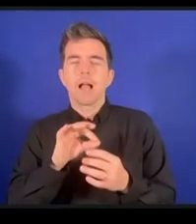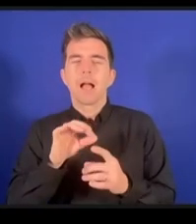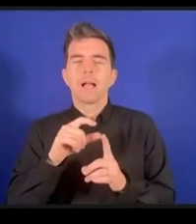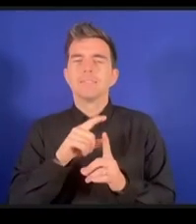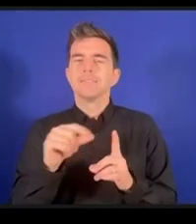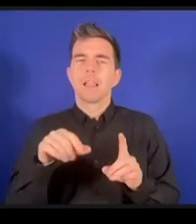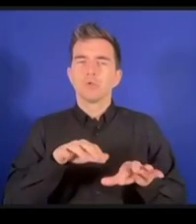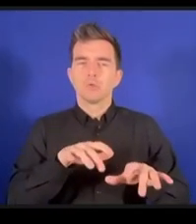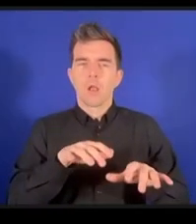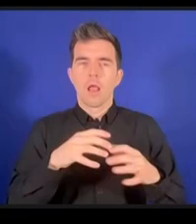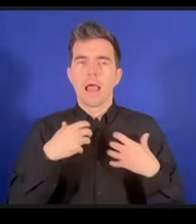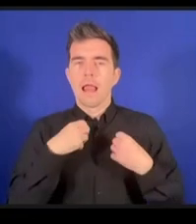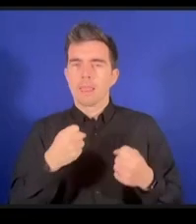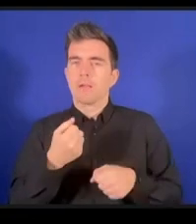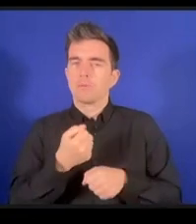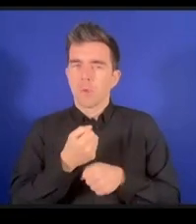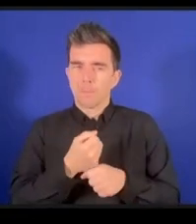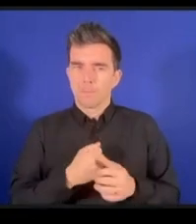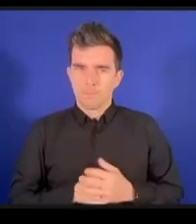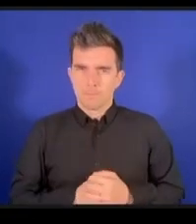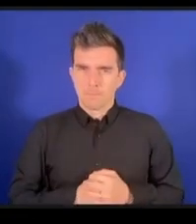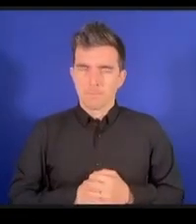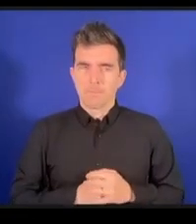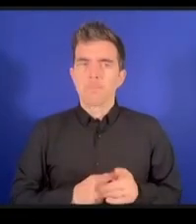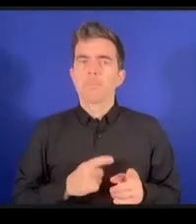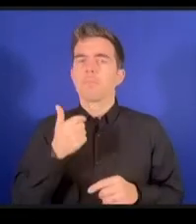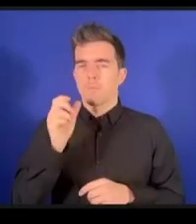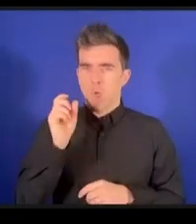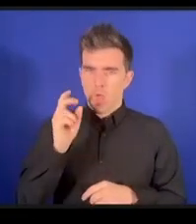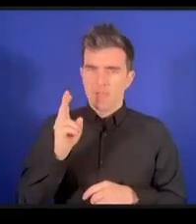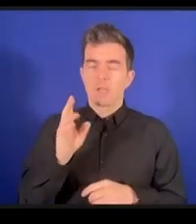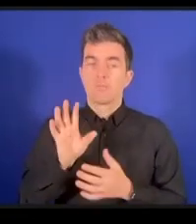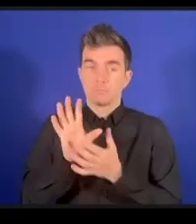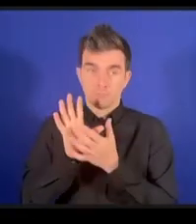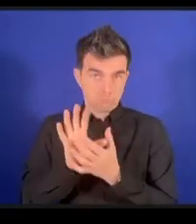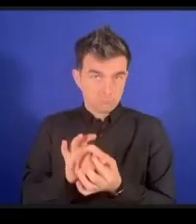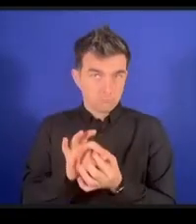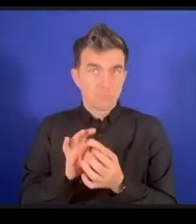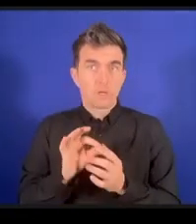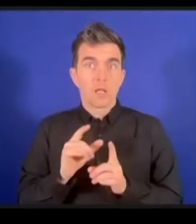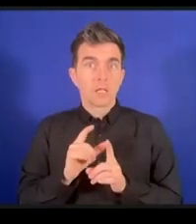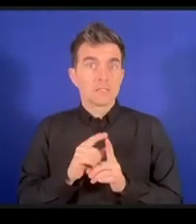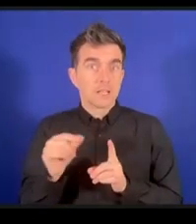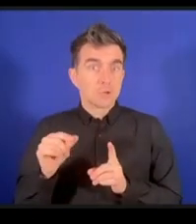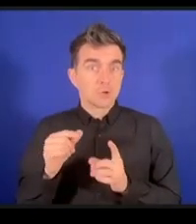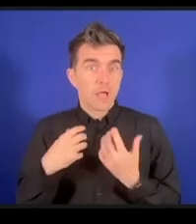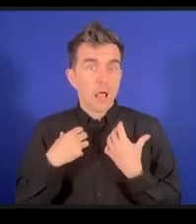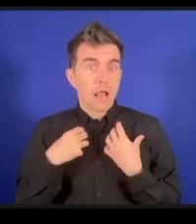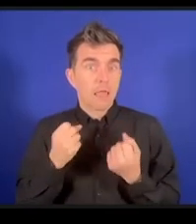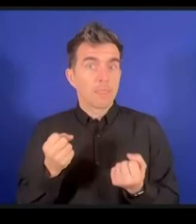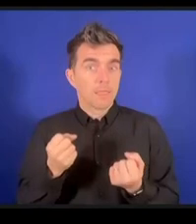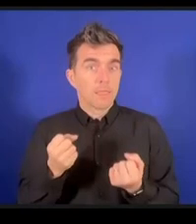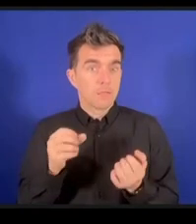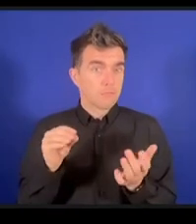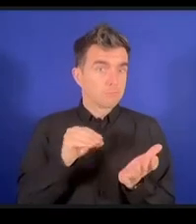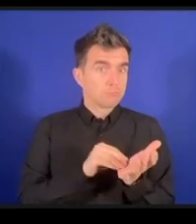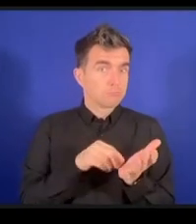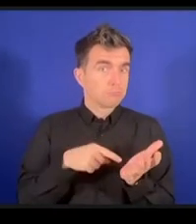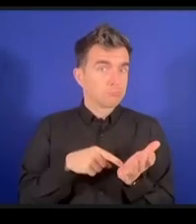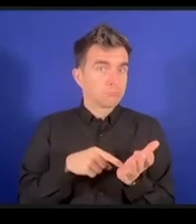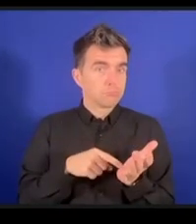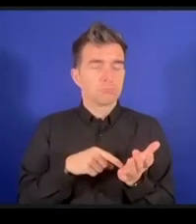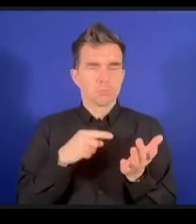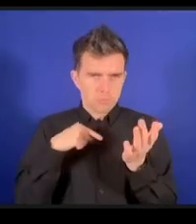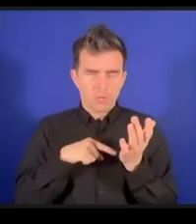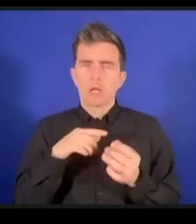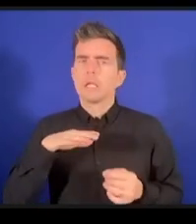ということはデジタルヘルスのDCも私のリストに載っているんですがじゃあ子どもの権利についてのDC